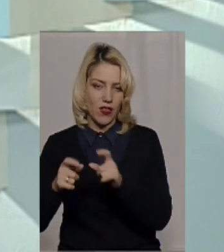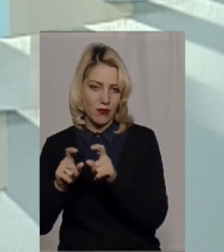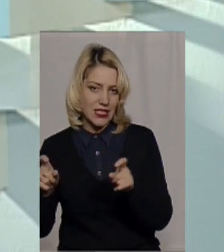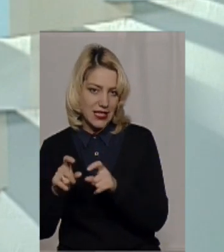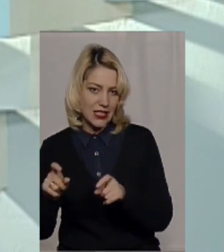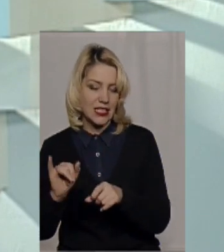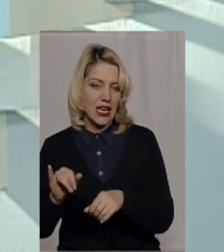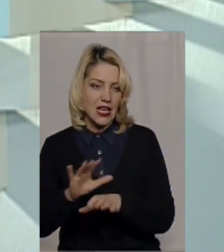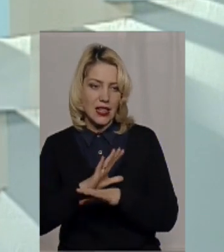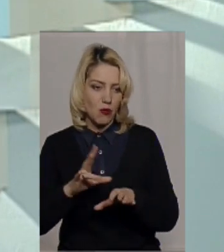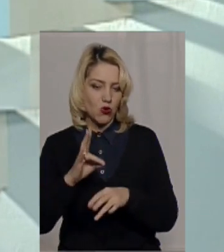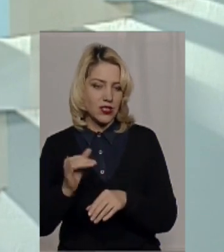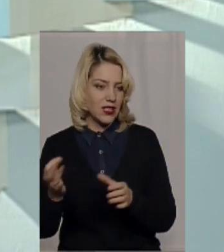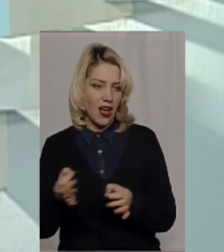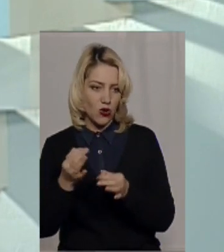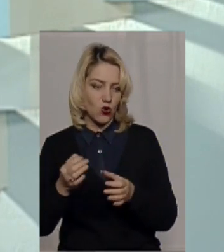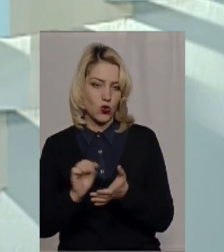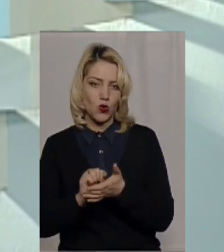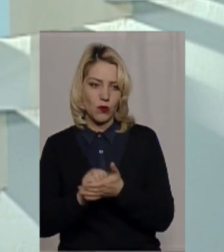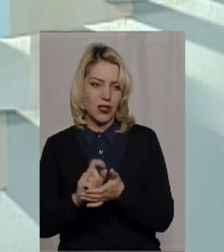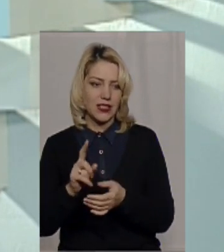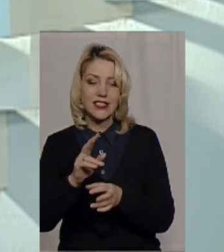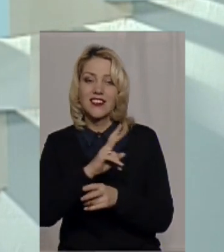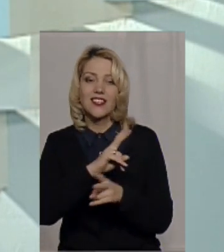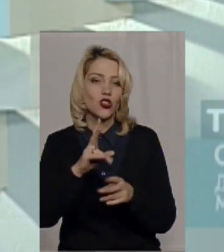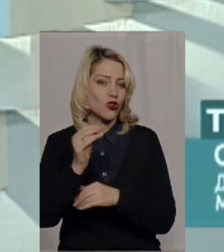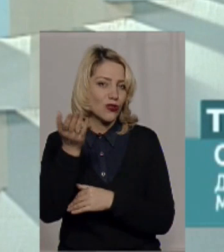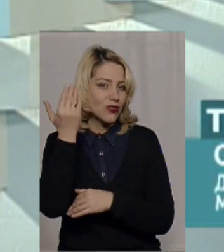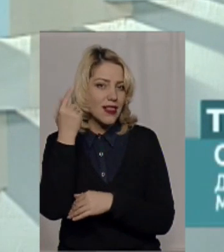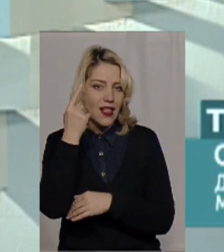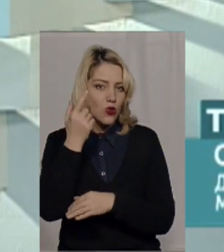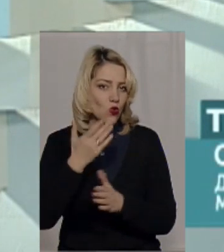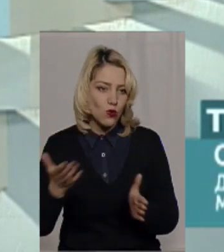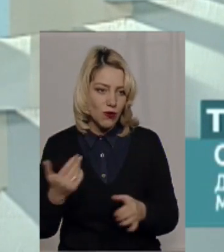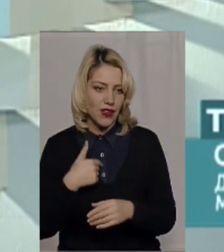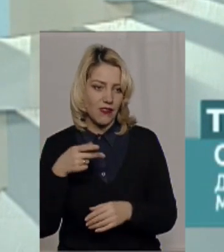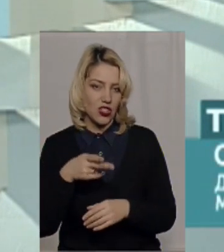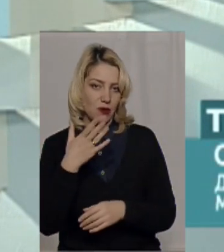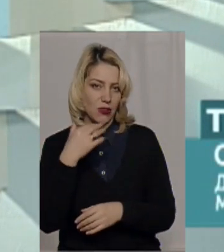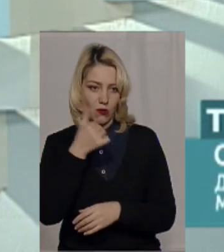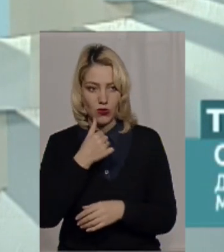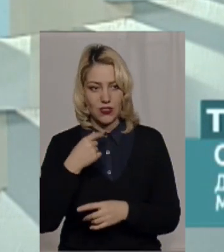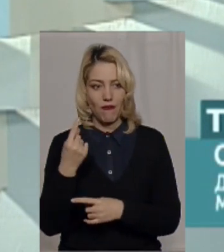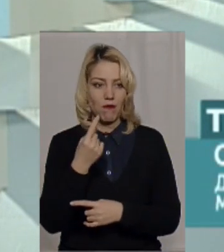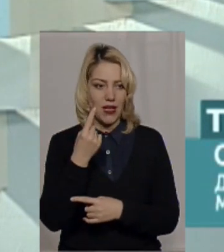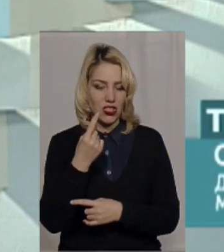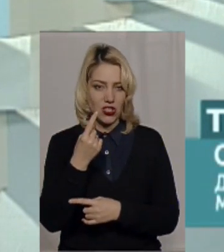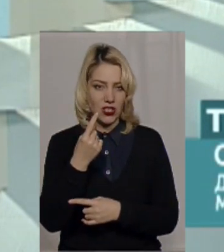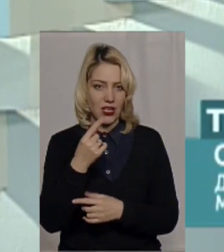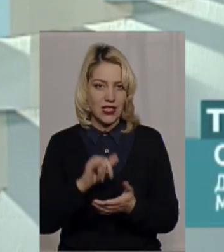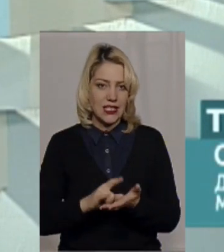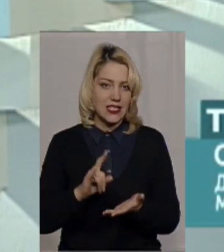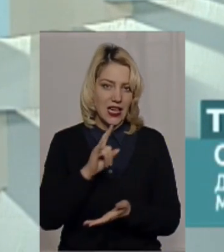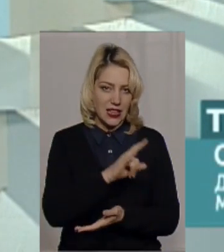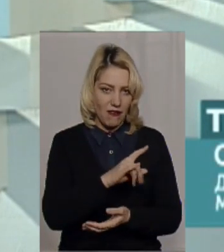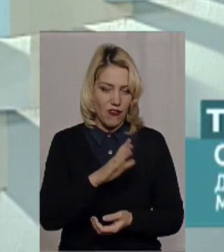ж жодного документа, який регламентував. Навіть ніхто, що тоді не думав. Я в 2005 році вперше злітав в